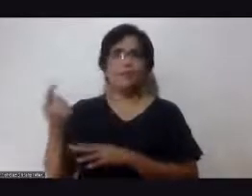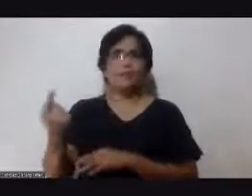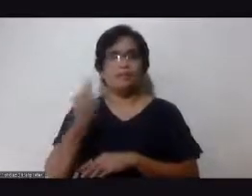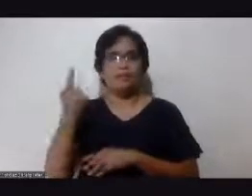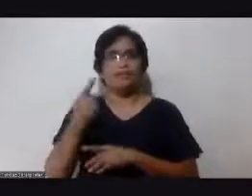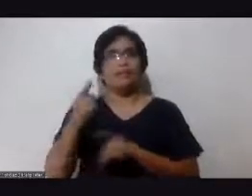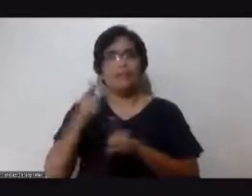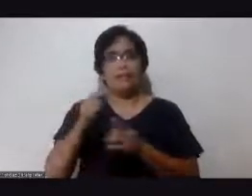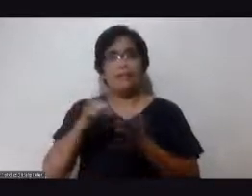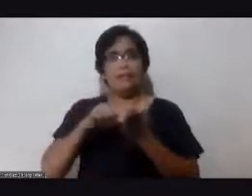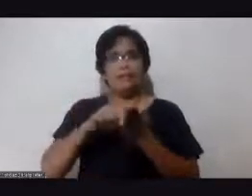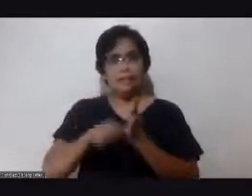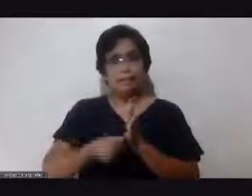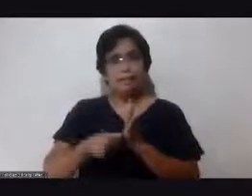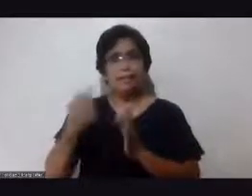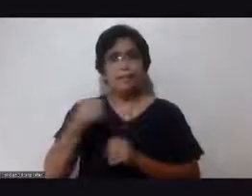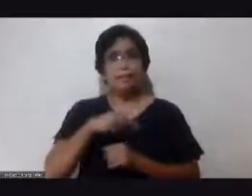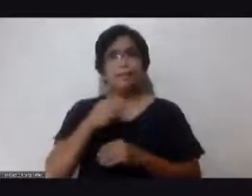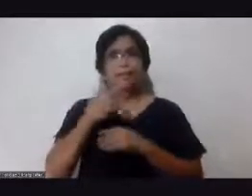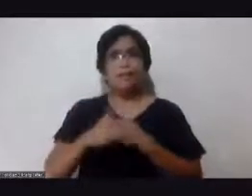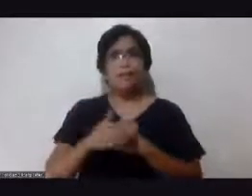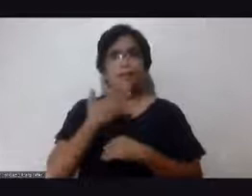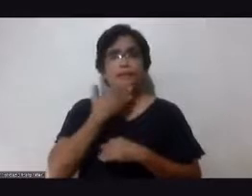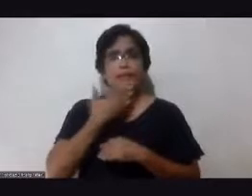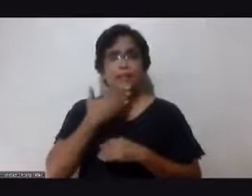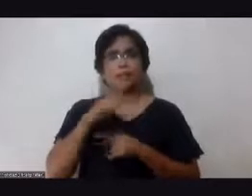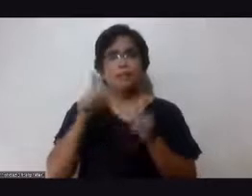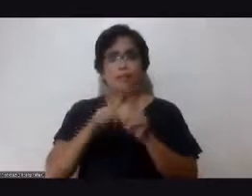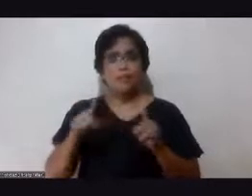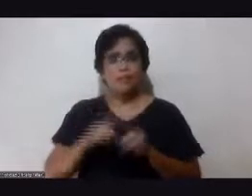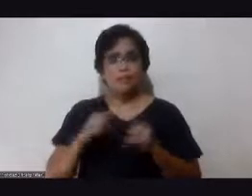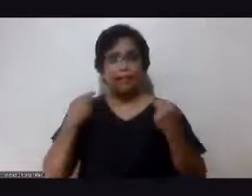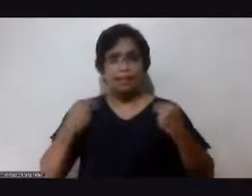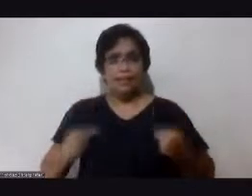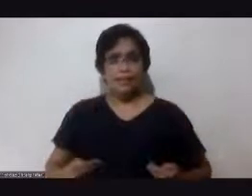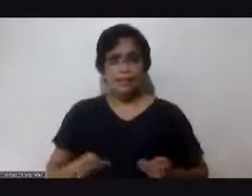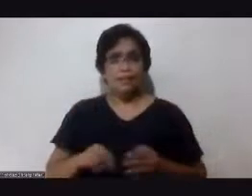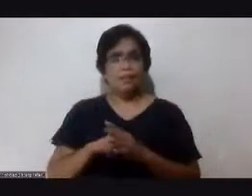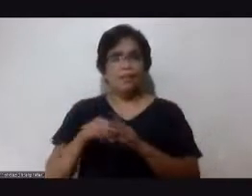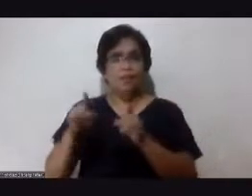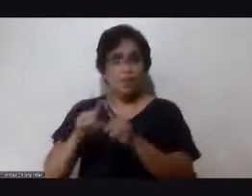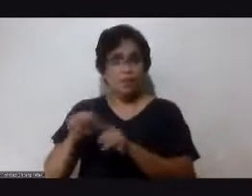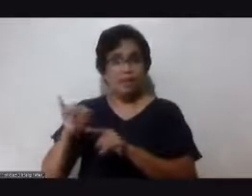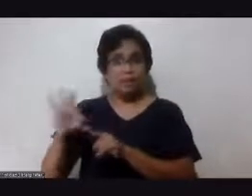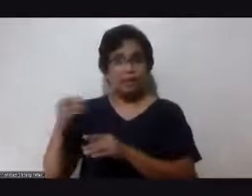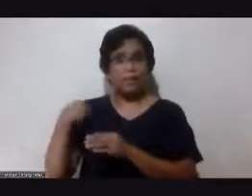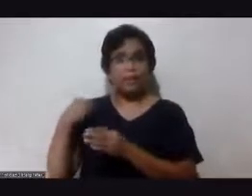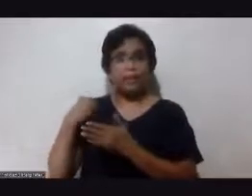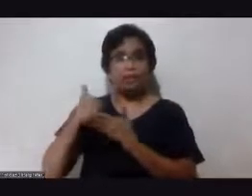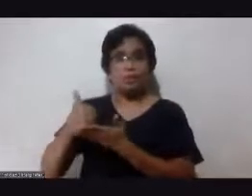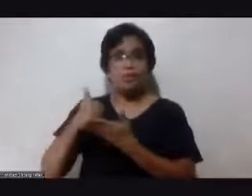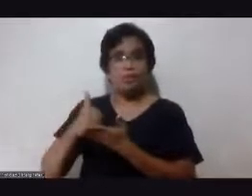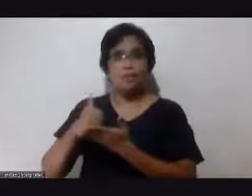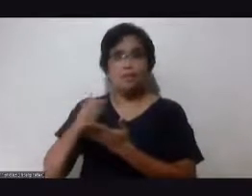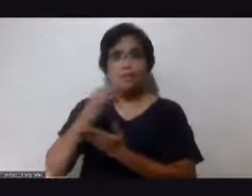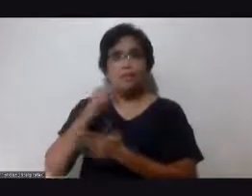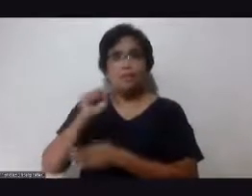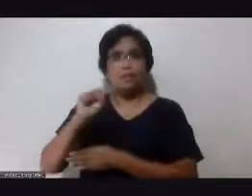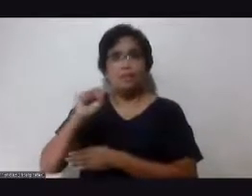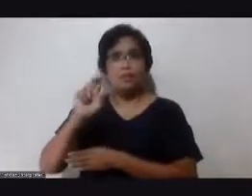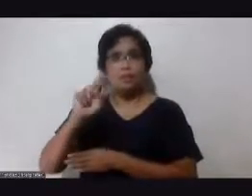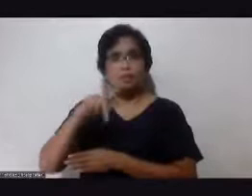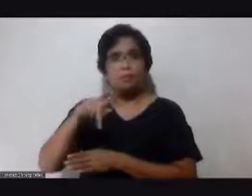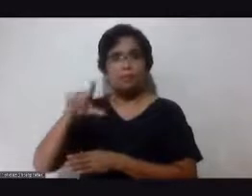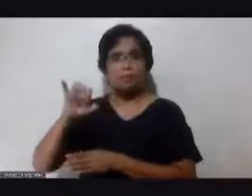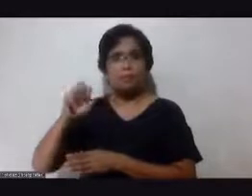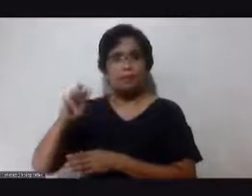ating kalusugan ok at kung may mga nakakatulong na supplements katulad ng ampalaya plus ok nakakatulong